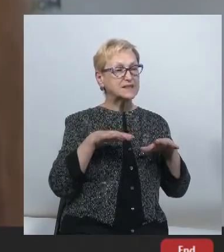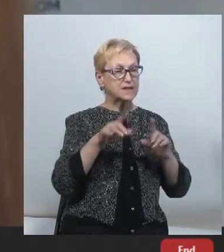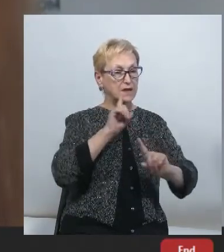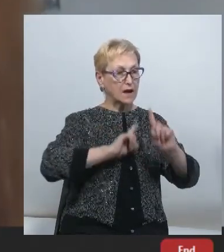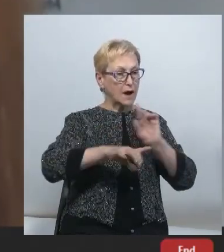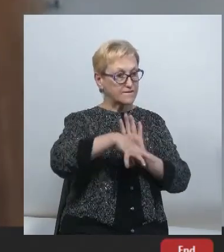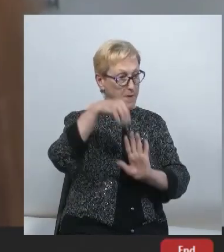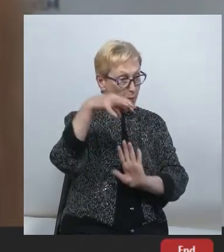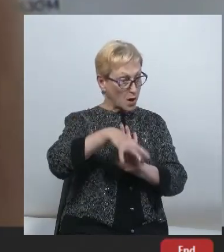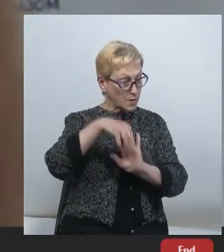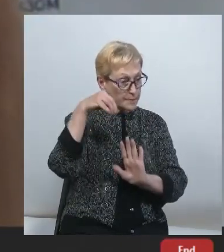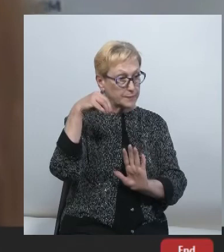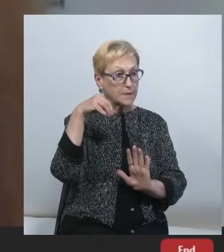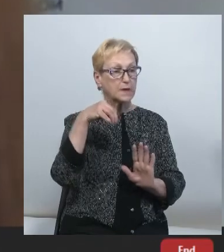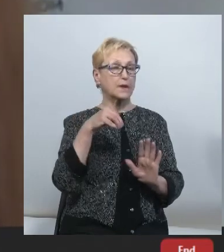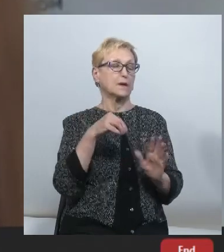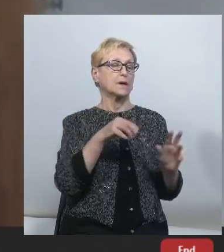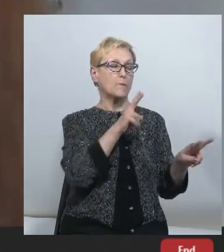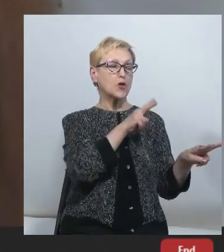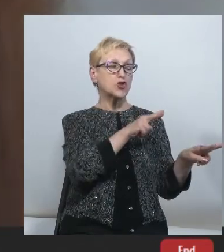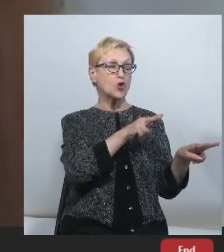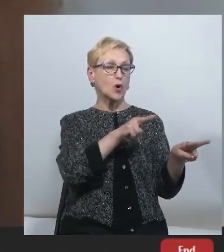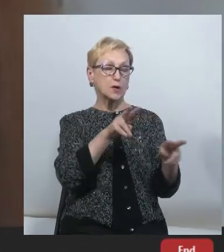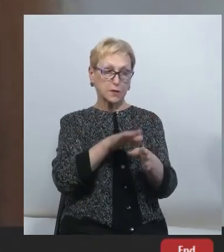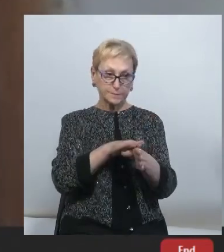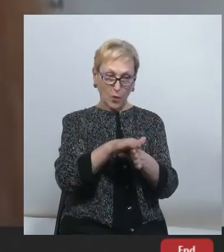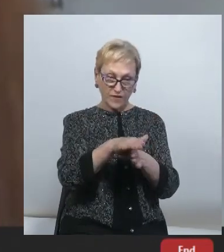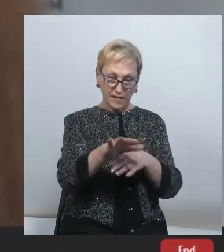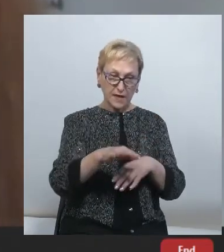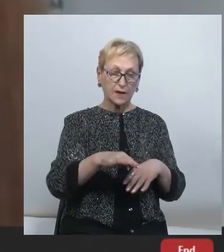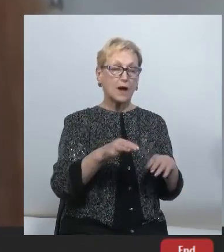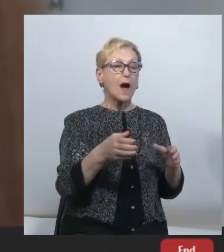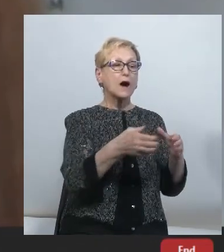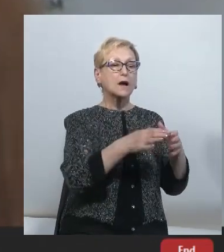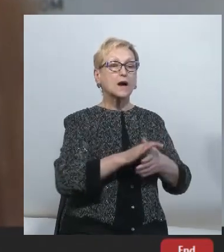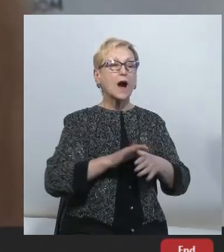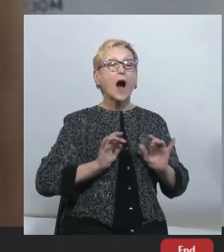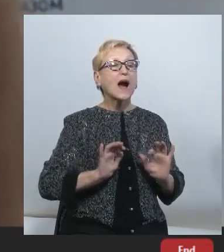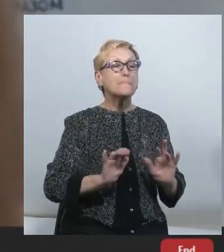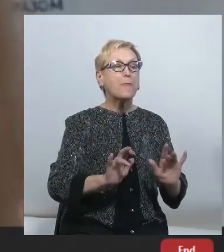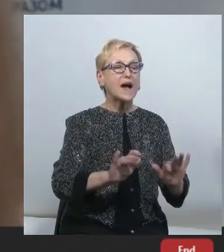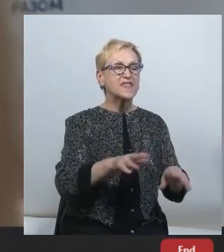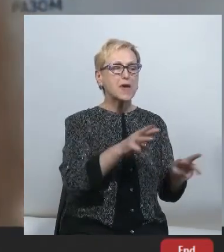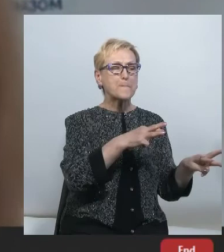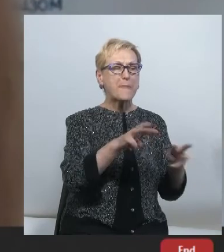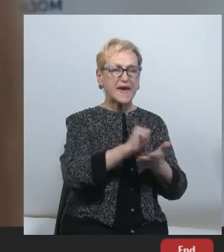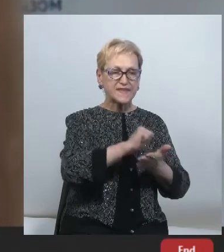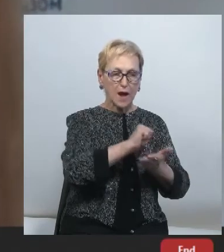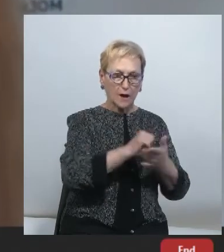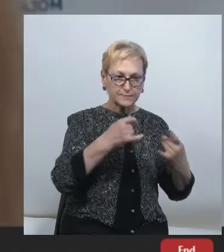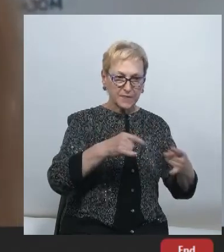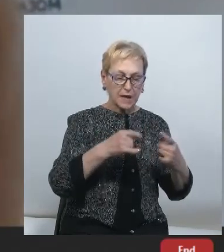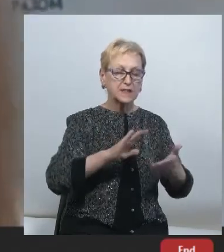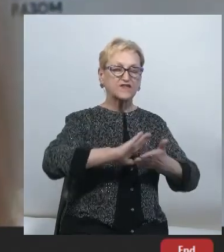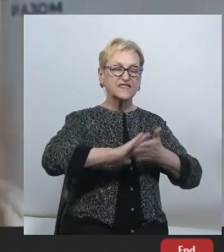моніторинг висвітлення кампаній в медіа, і цей моніторинг зафіксував системні проблеми.